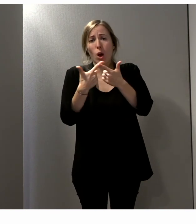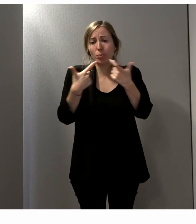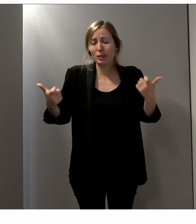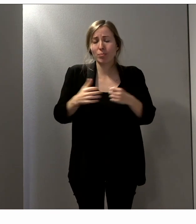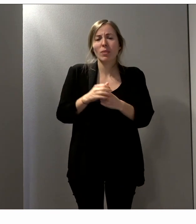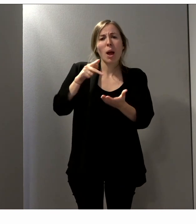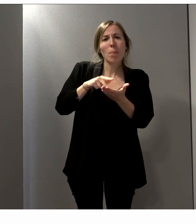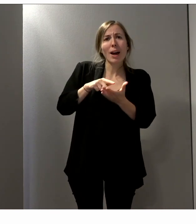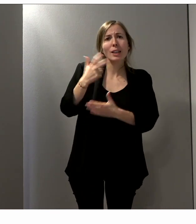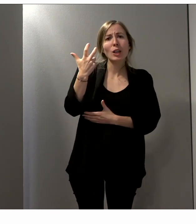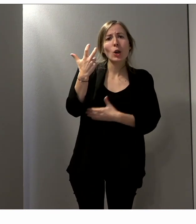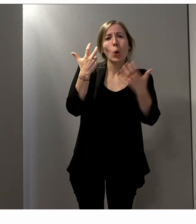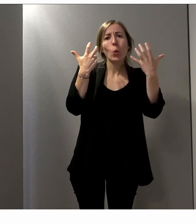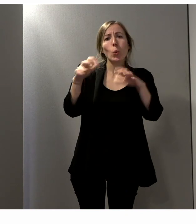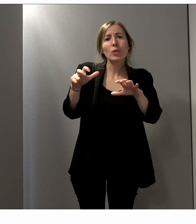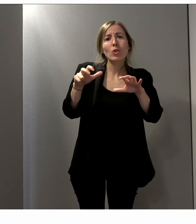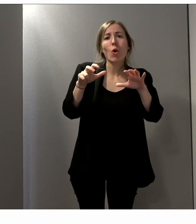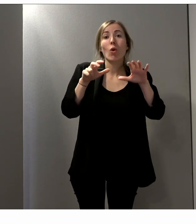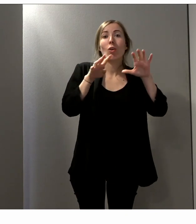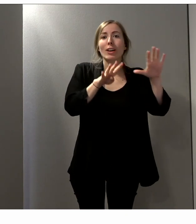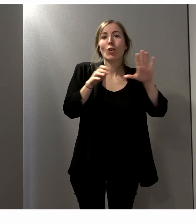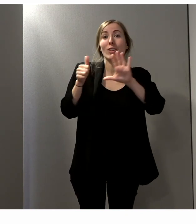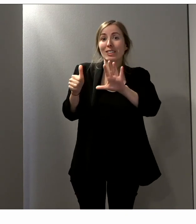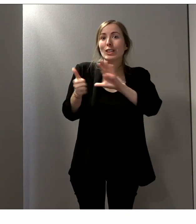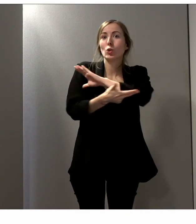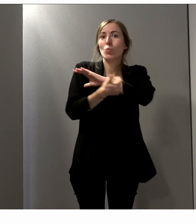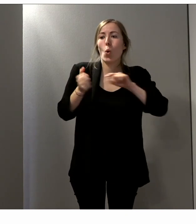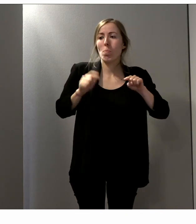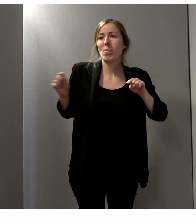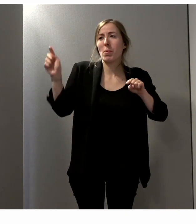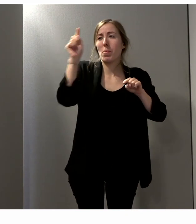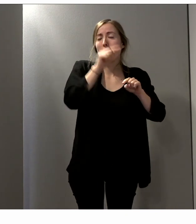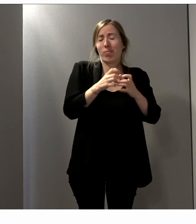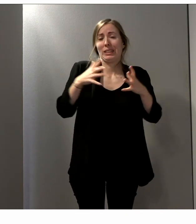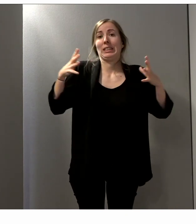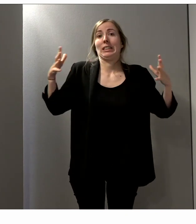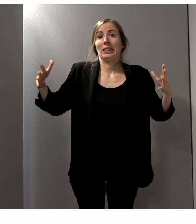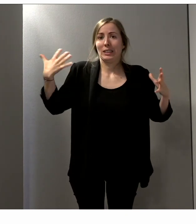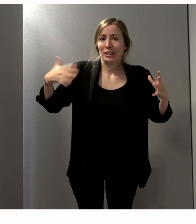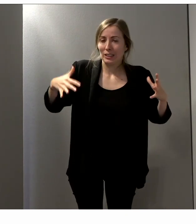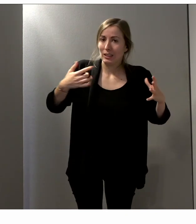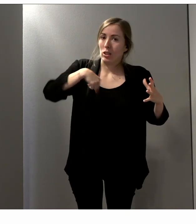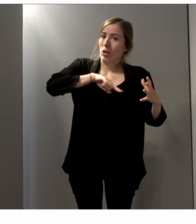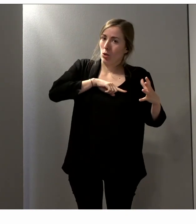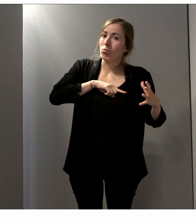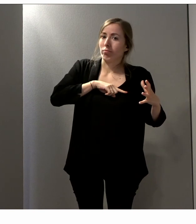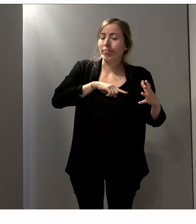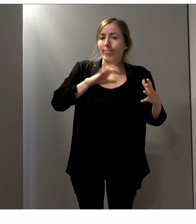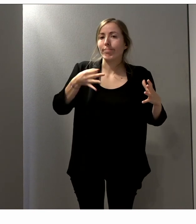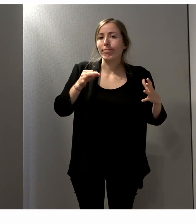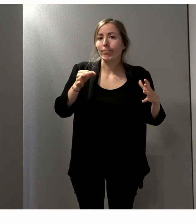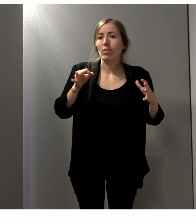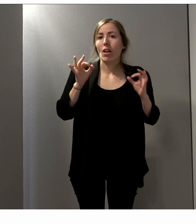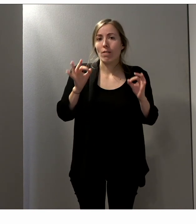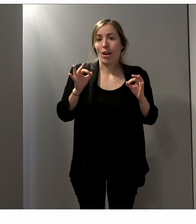on a 846... 96 bureaux de vote. Voilà, donc c'est assez considérable. donc, il a fallu qu'on investisse beaucoup sur